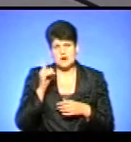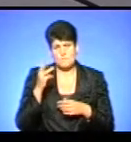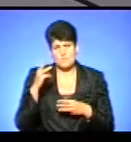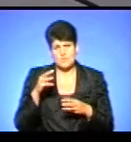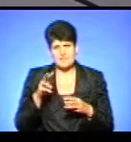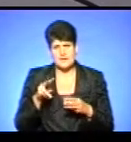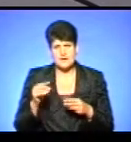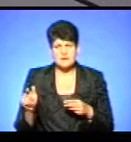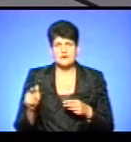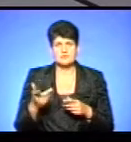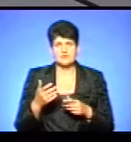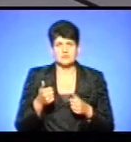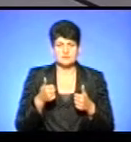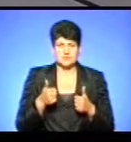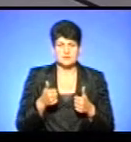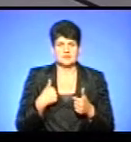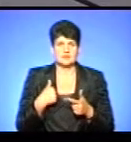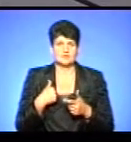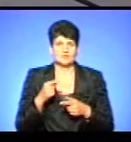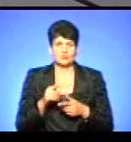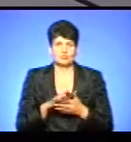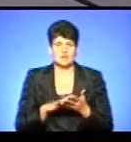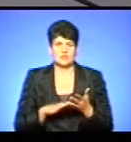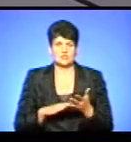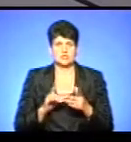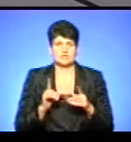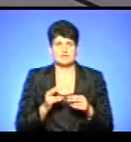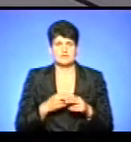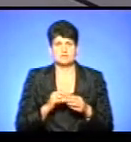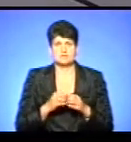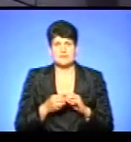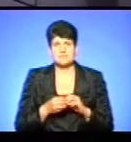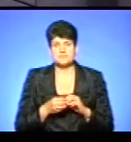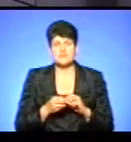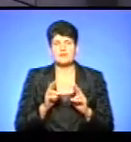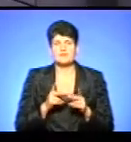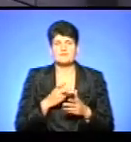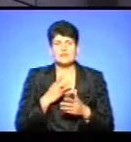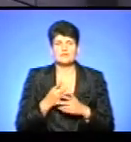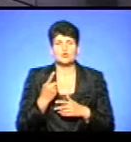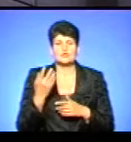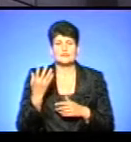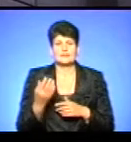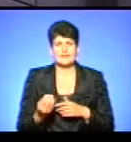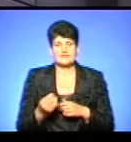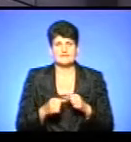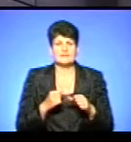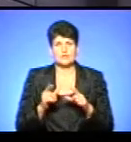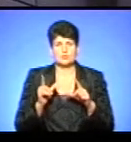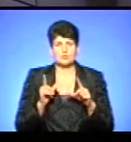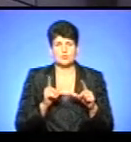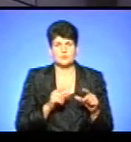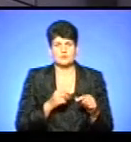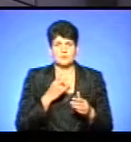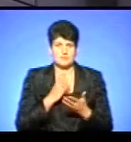класний, і я на ньому далі всю відстань проїхав без проблем. Як насправді виглядав один день велопробіг у Чмецький